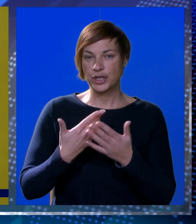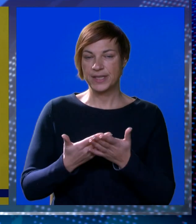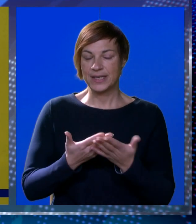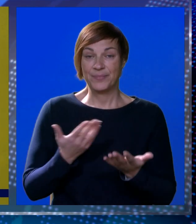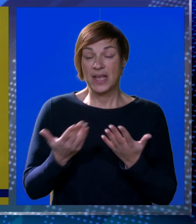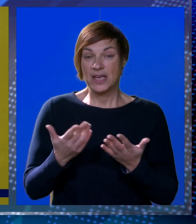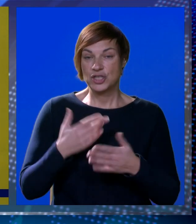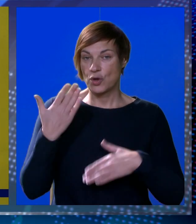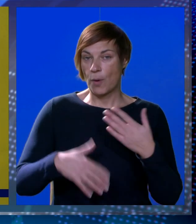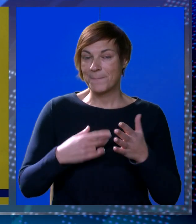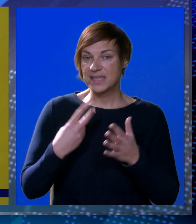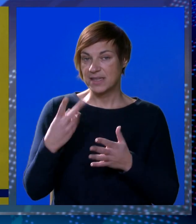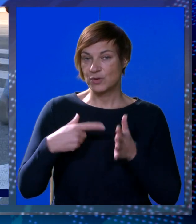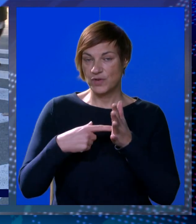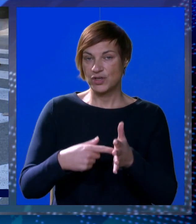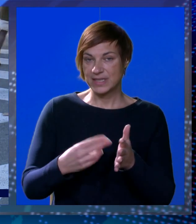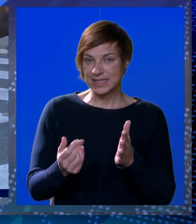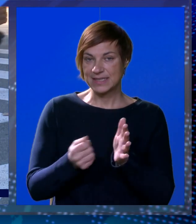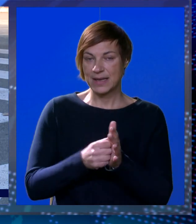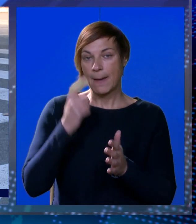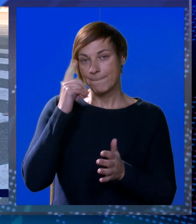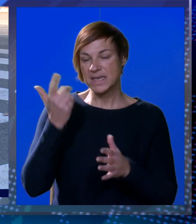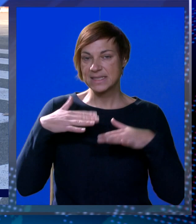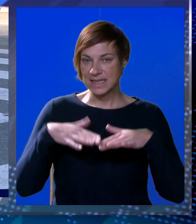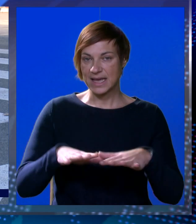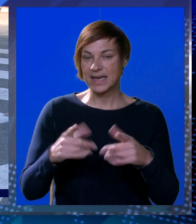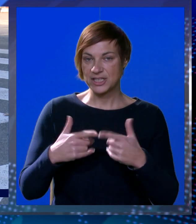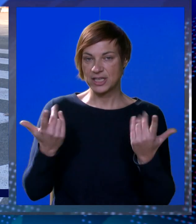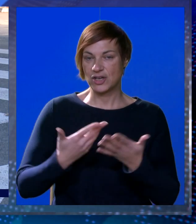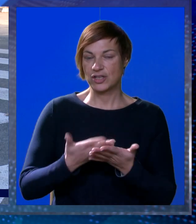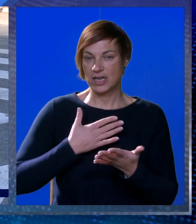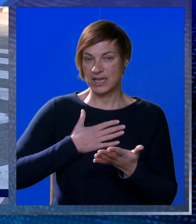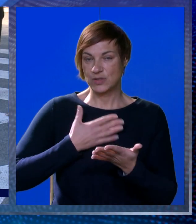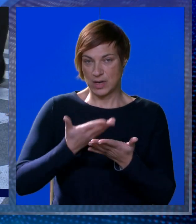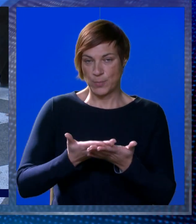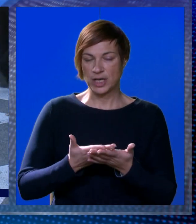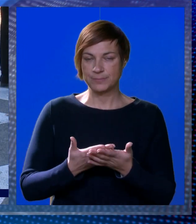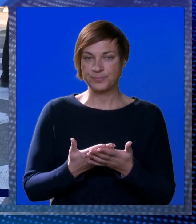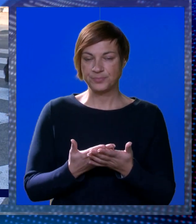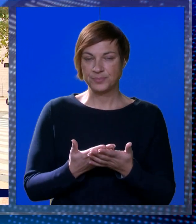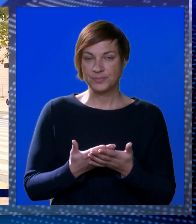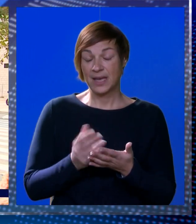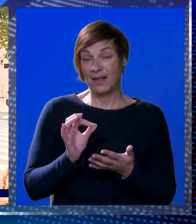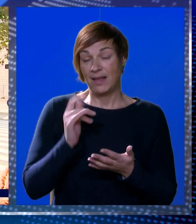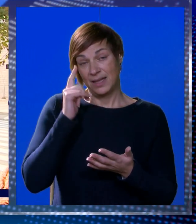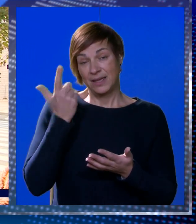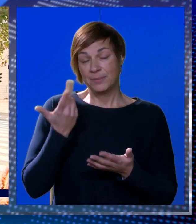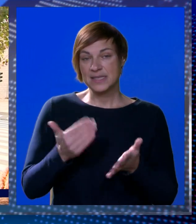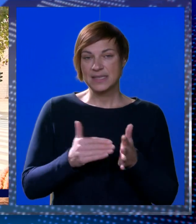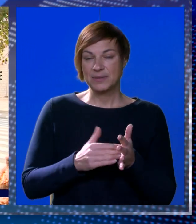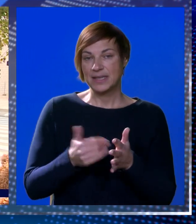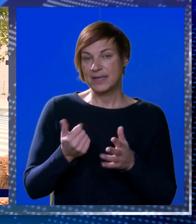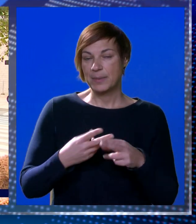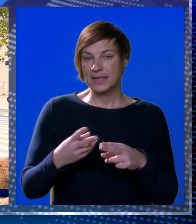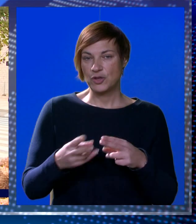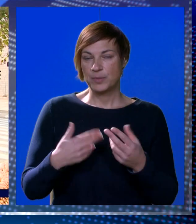godine. A što o prestanku dvojnog iskazivanja cijena misli građani, otkrili su nam upravo oni. Ba dobro, mislim da